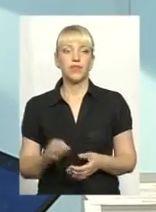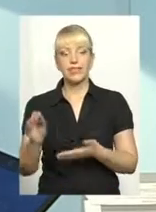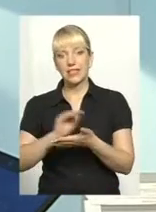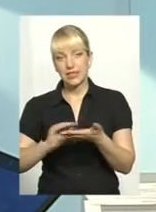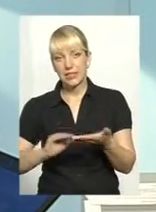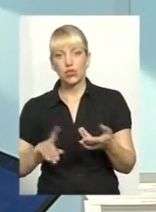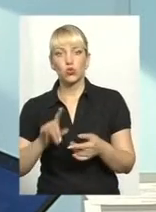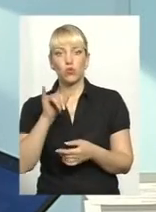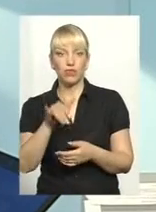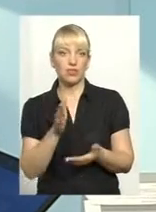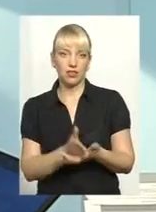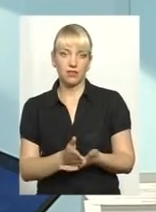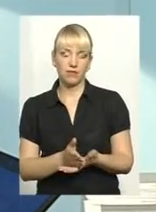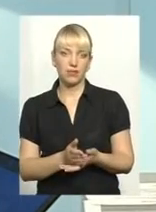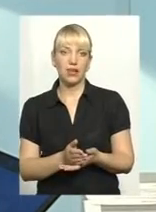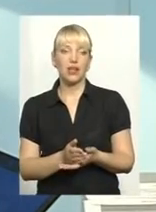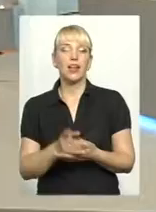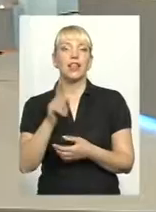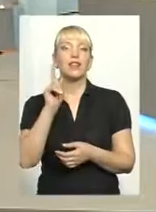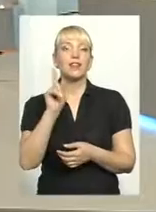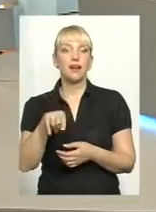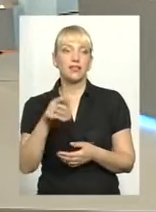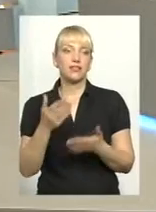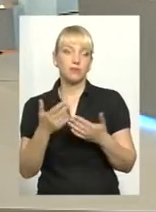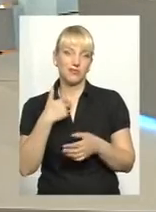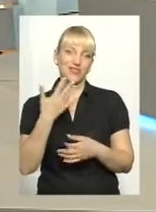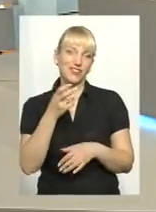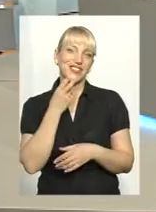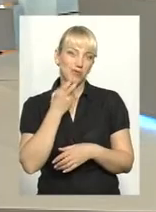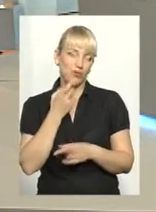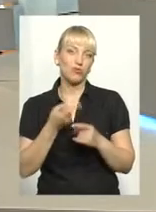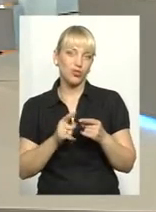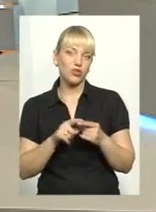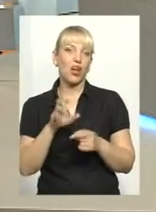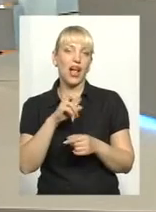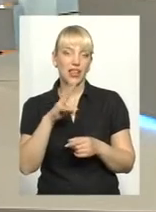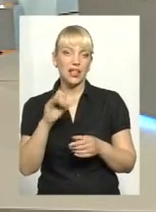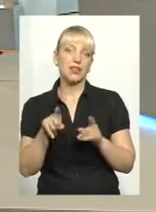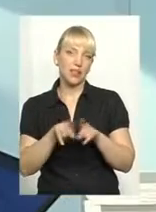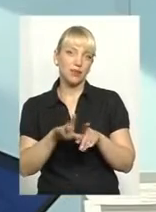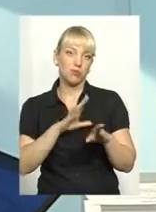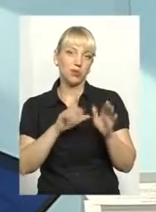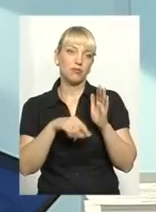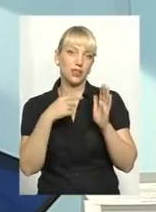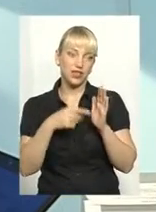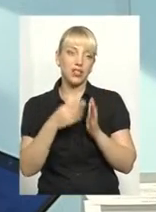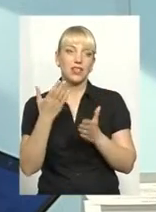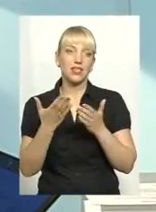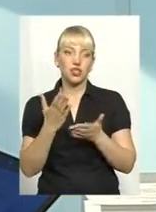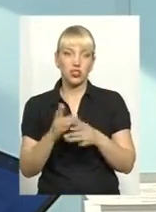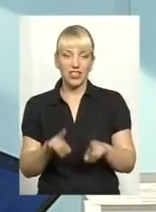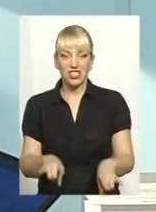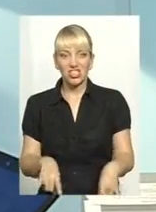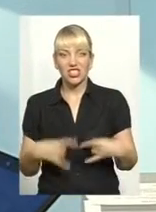зазначити, що у вас є. Навіть якщо, ну, ми вже сміємося, звичайно, але теж такі запитання були. Якщо є штани